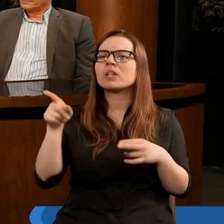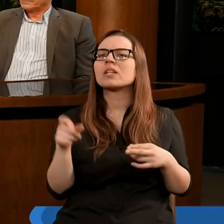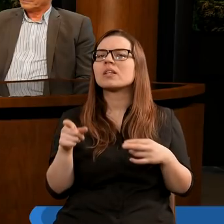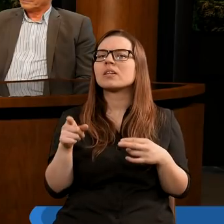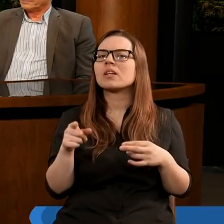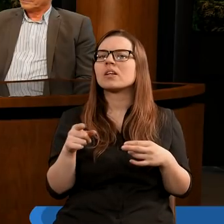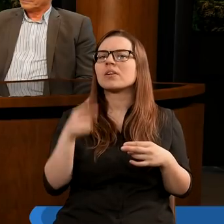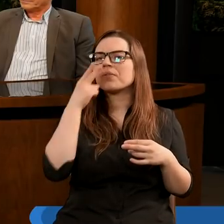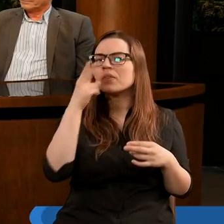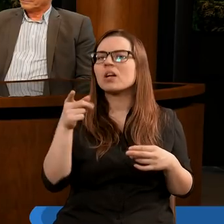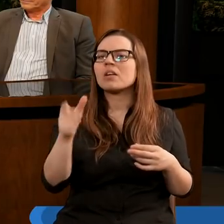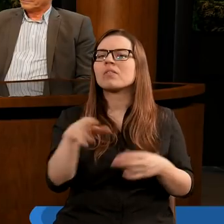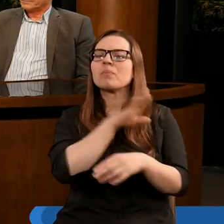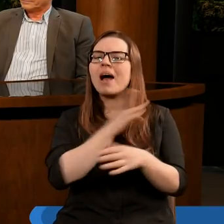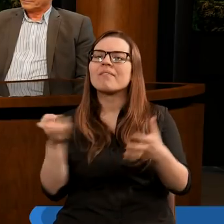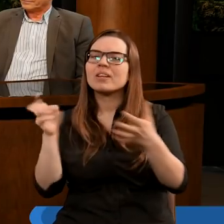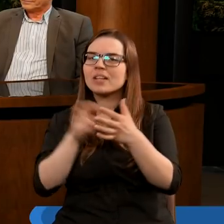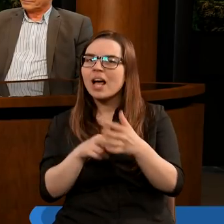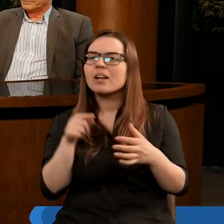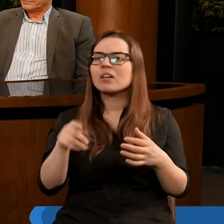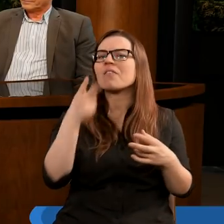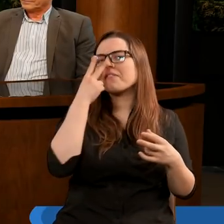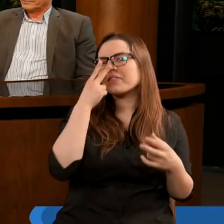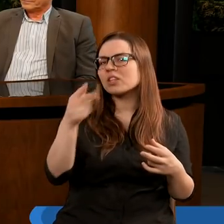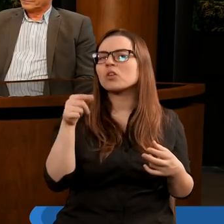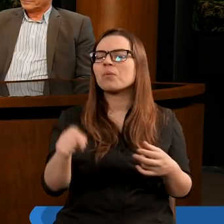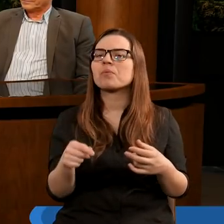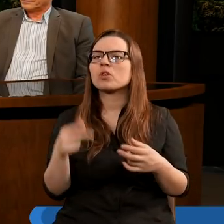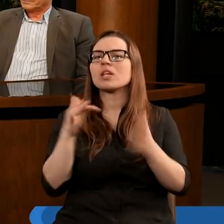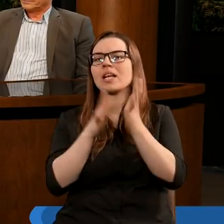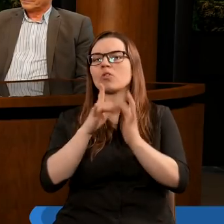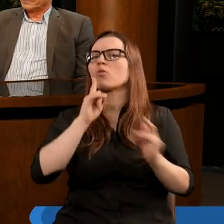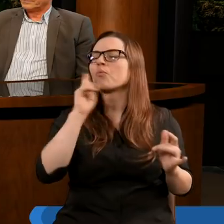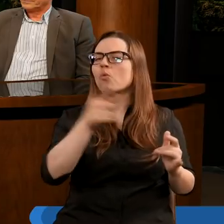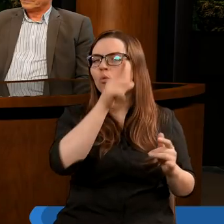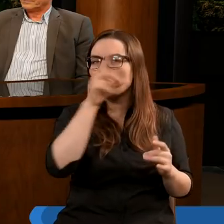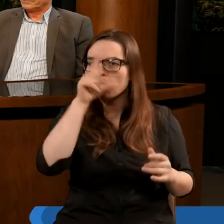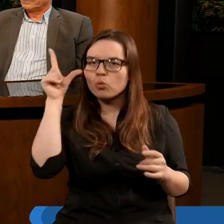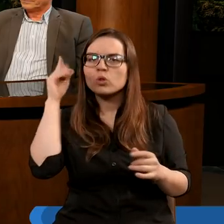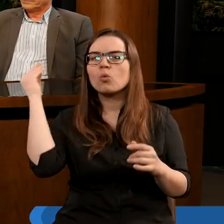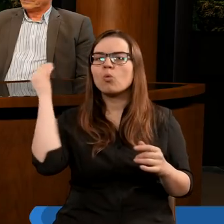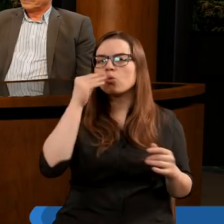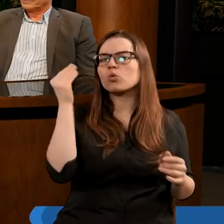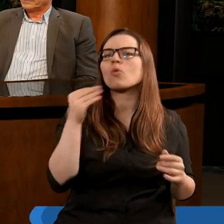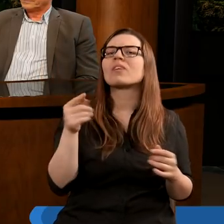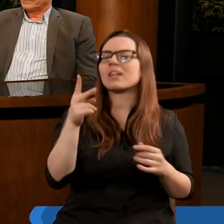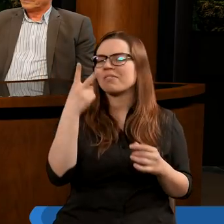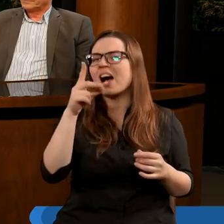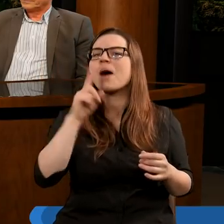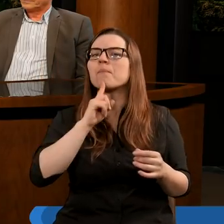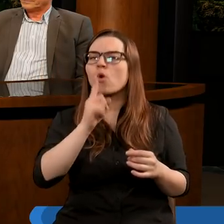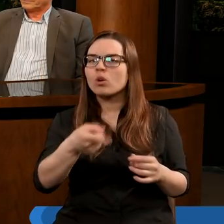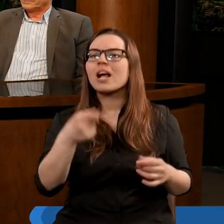zobaczył się z po swoim zmartwychwstaniu. Także tutaj już widzimy, że to Jezus posyła uczniów, posyła ludzi. Tak i tutaj to samo